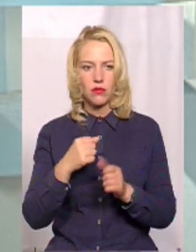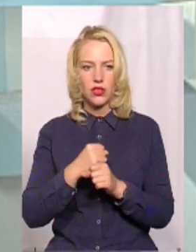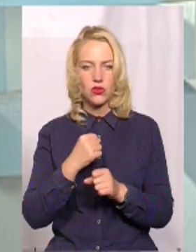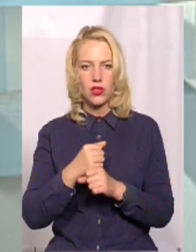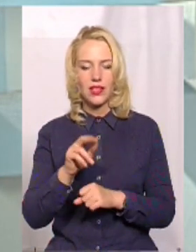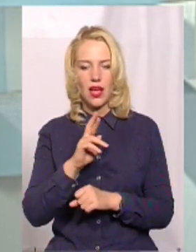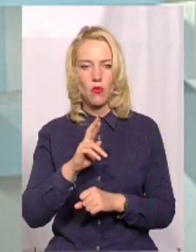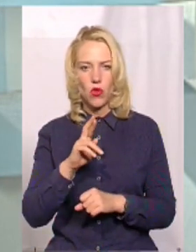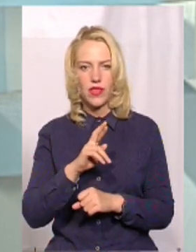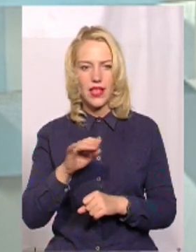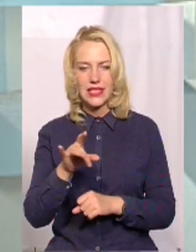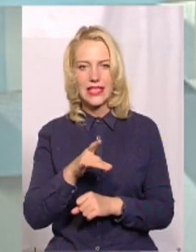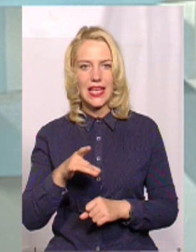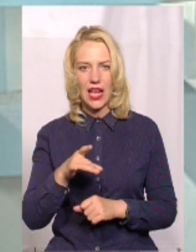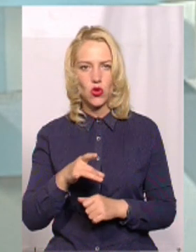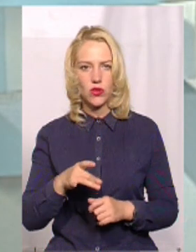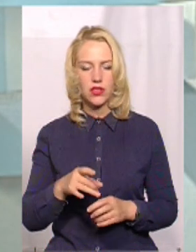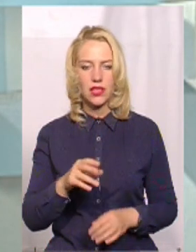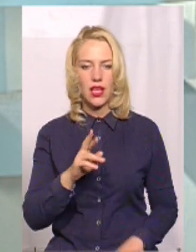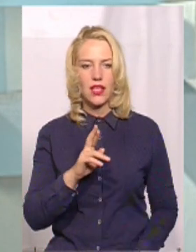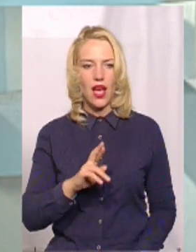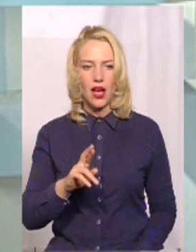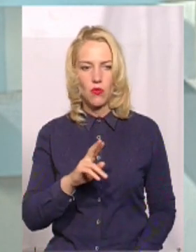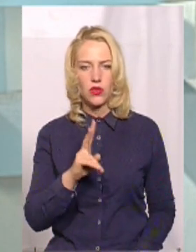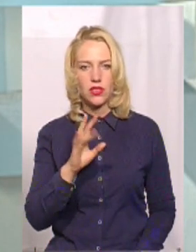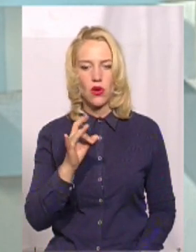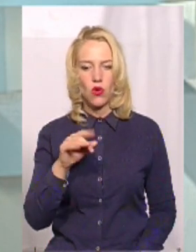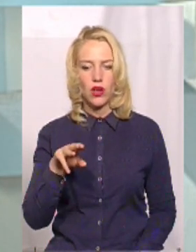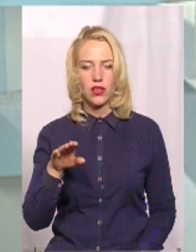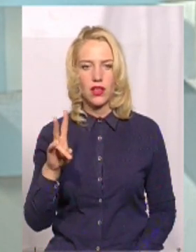Ярмолинецькому районі, Ярмолинці-Коритна.